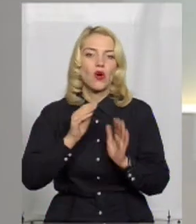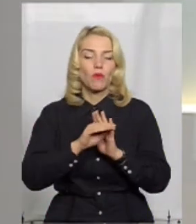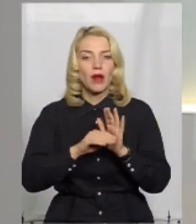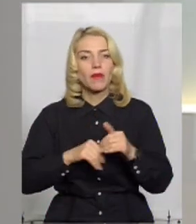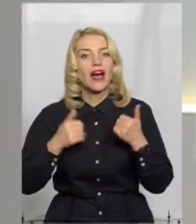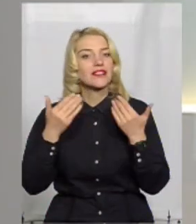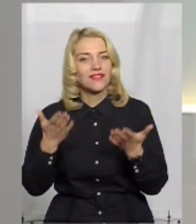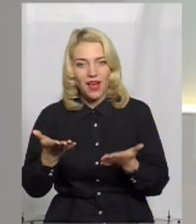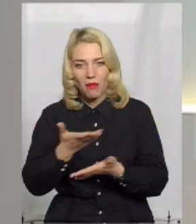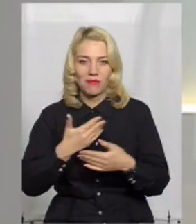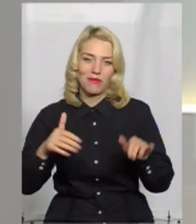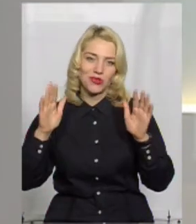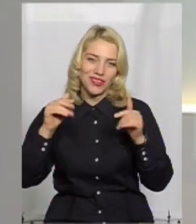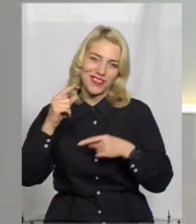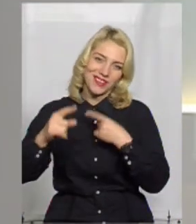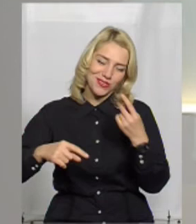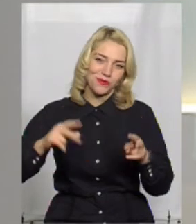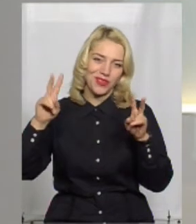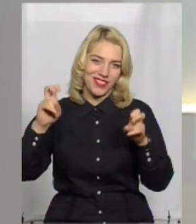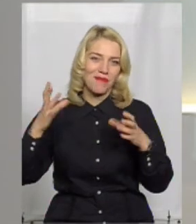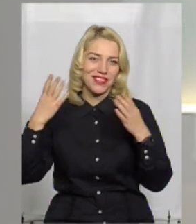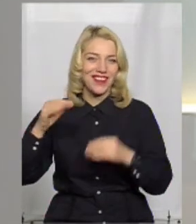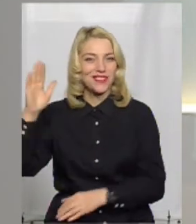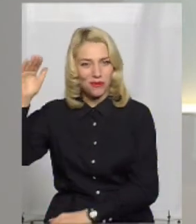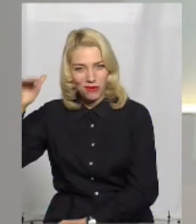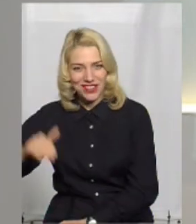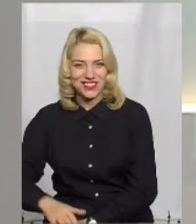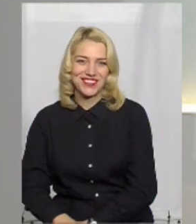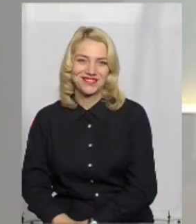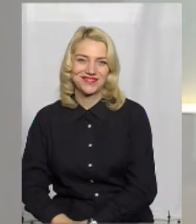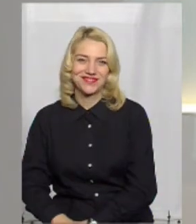А з вами я впрощаюся до наступної теми дня. Ну, все добре.